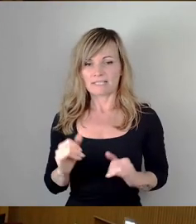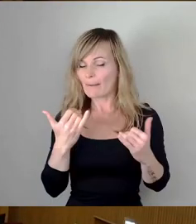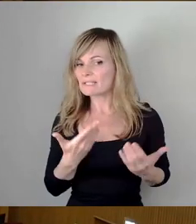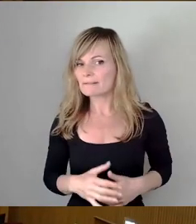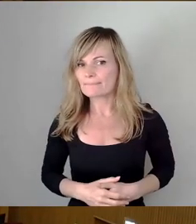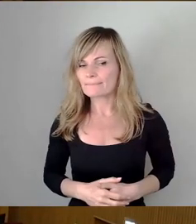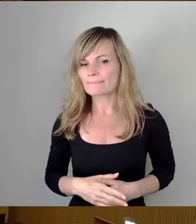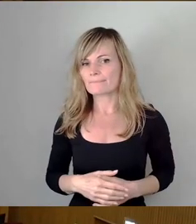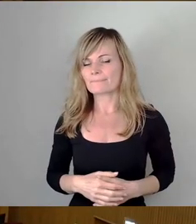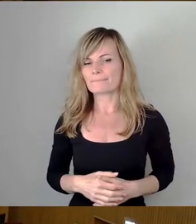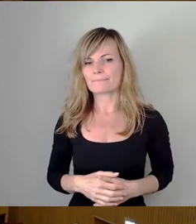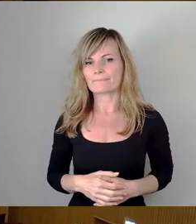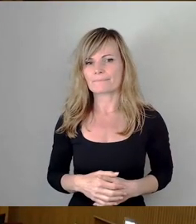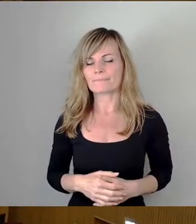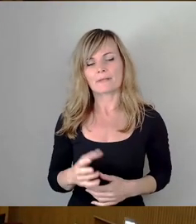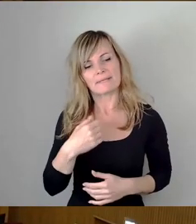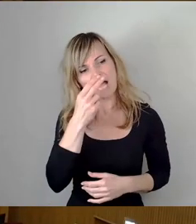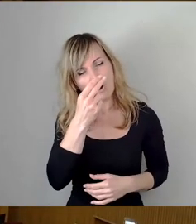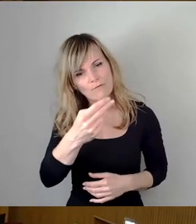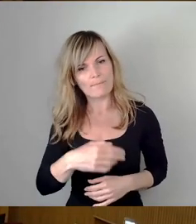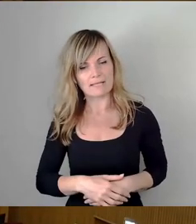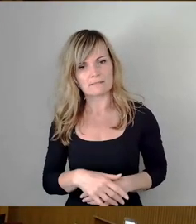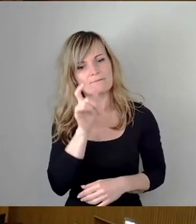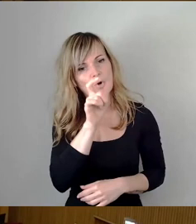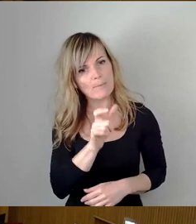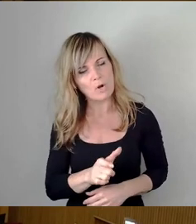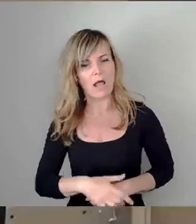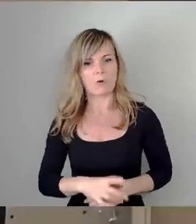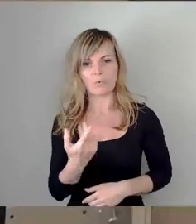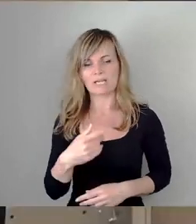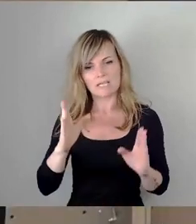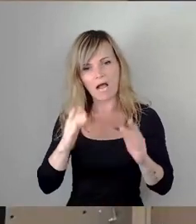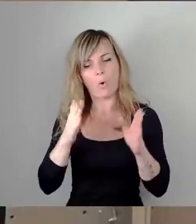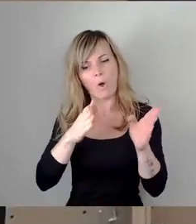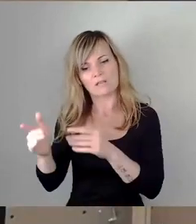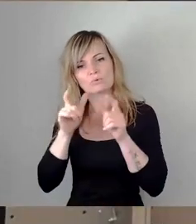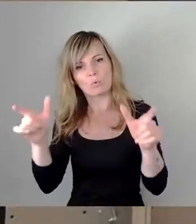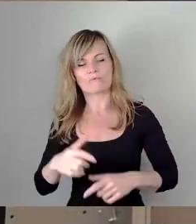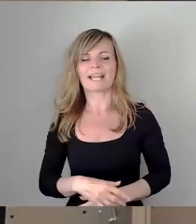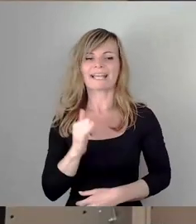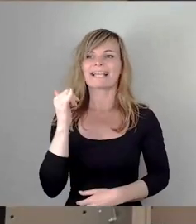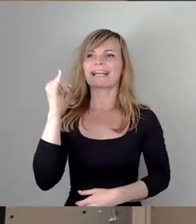aus Vokabellar achten. Ansonsten gibt es hier einen Ordnungshof. Ja, gut.